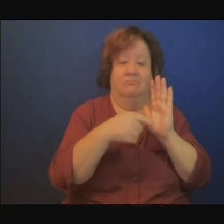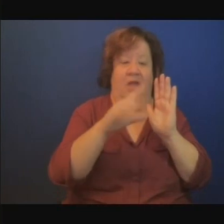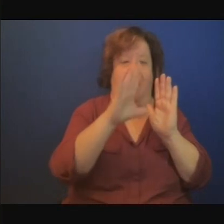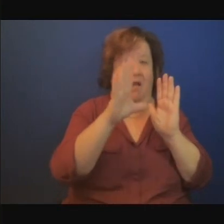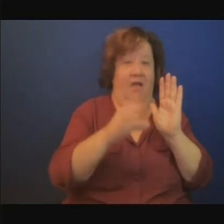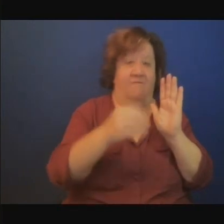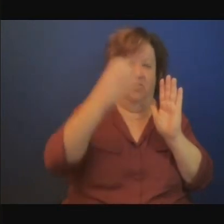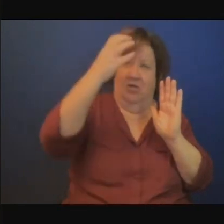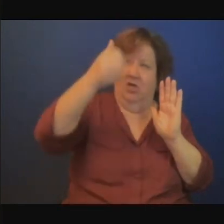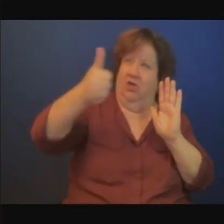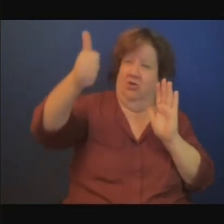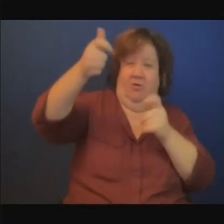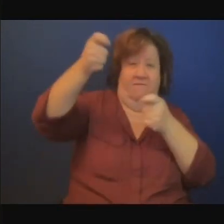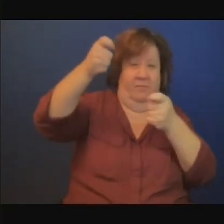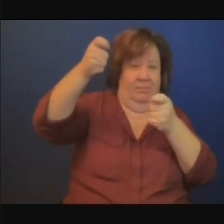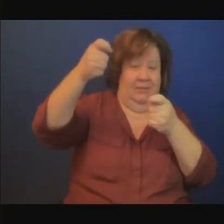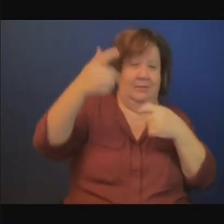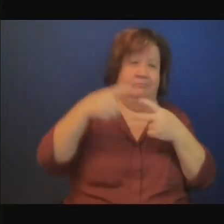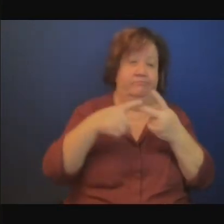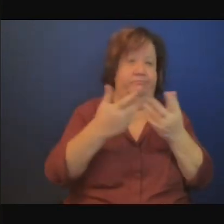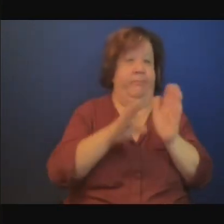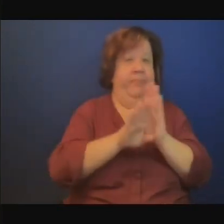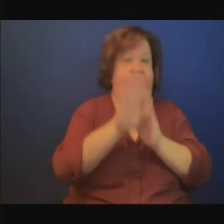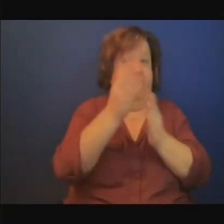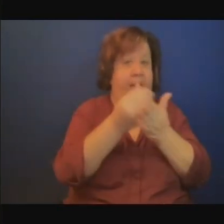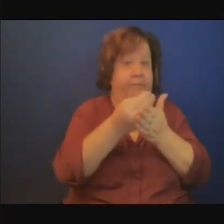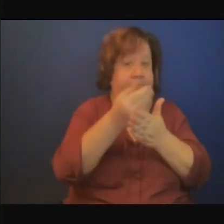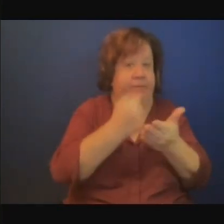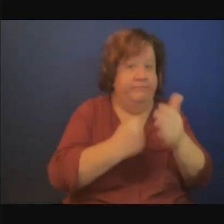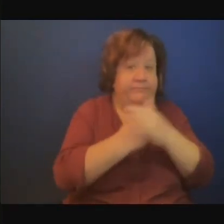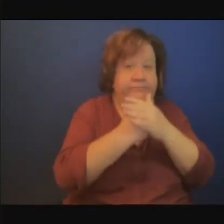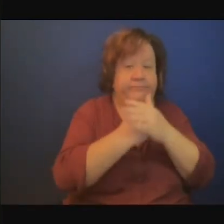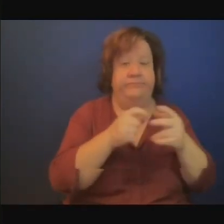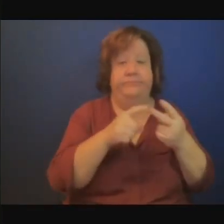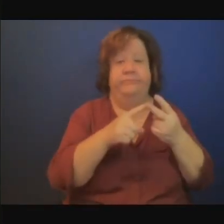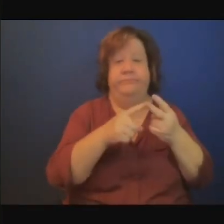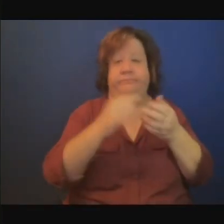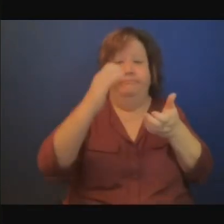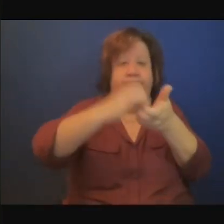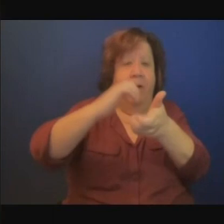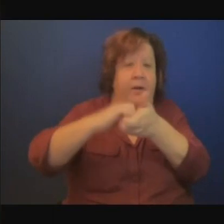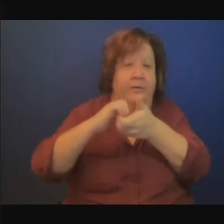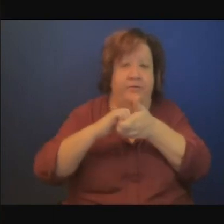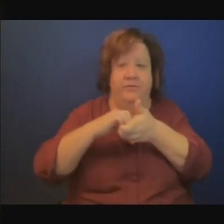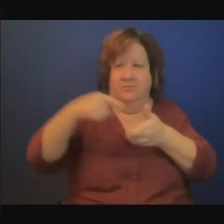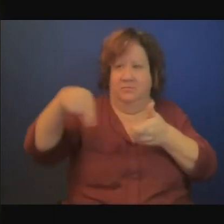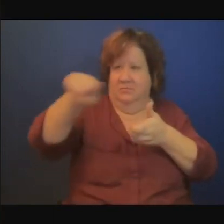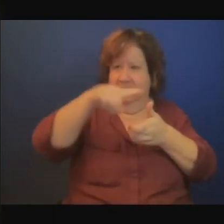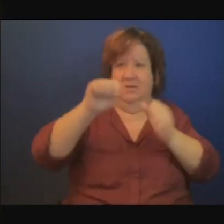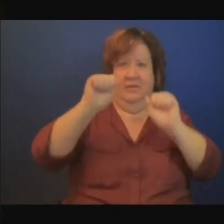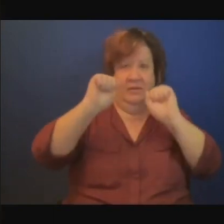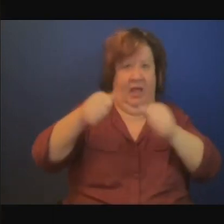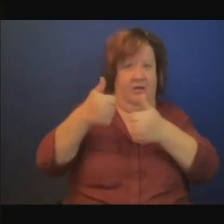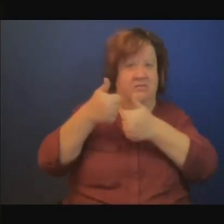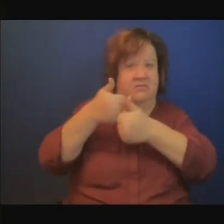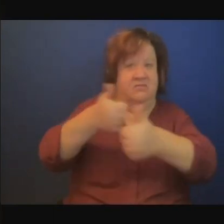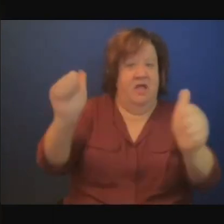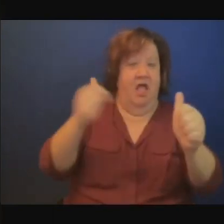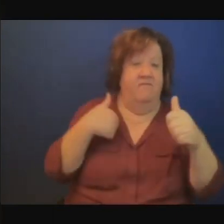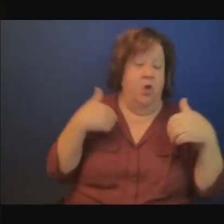les partenaires, les gouvernements ne peuvent pas y arriver, même les banques.